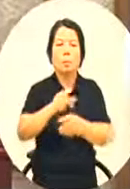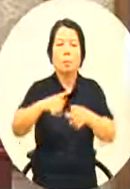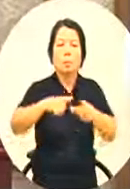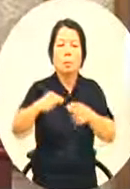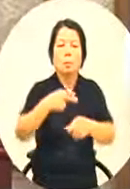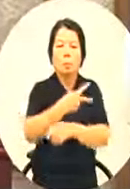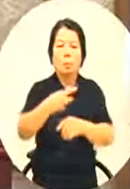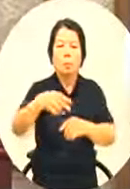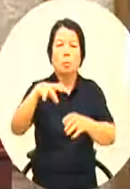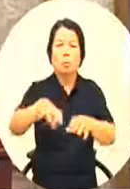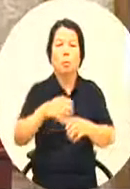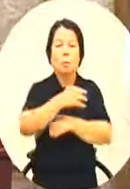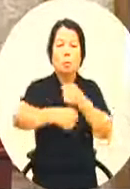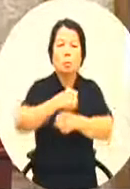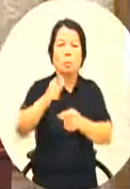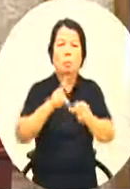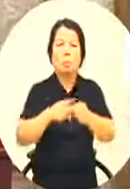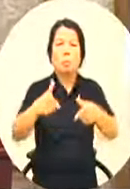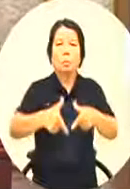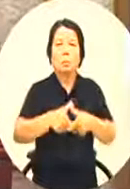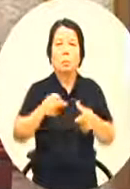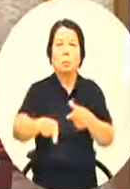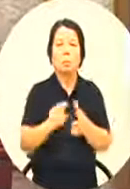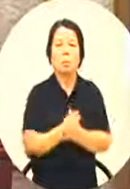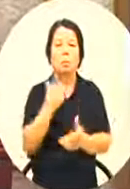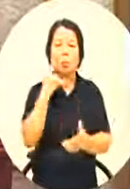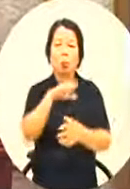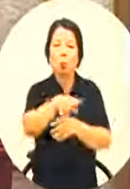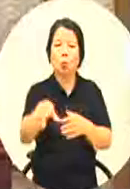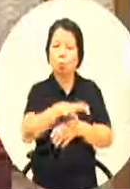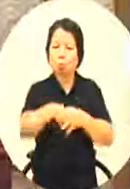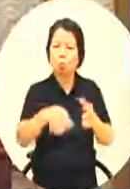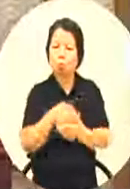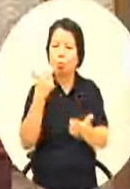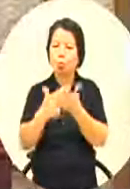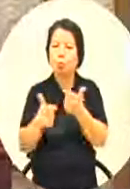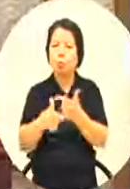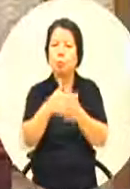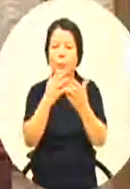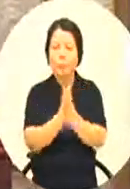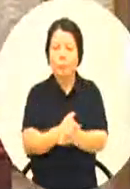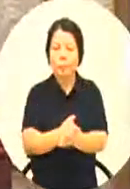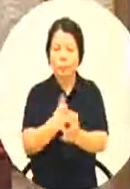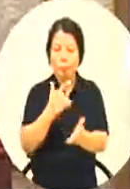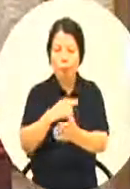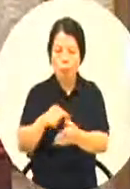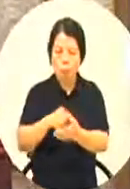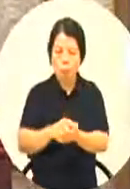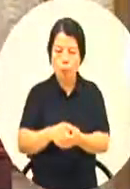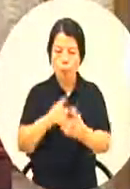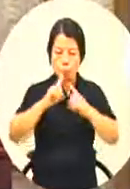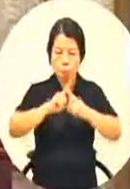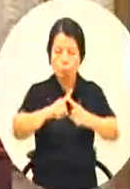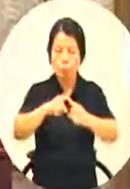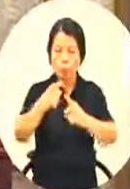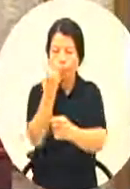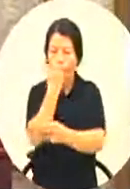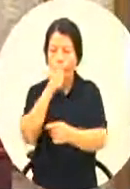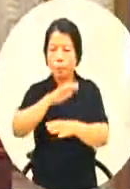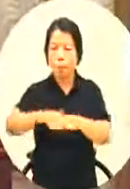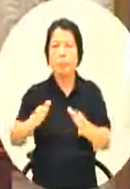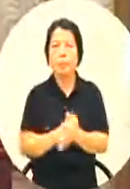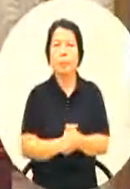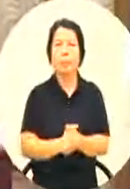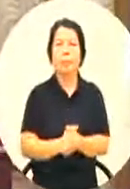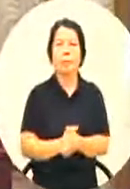或者活动中心这些如果是不符合标准的话我们会来去做一个通盘的一个检讨来看希望说来